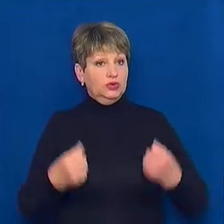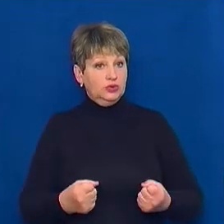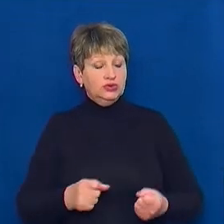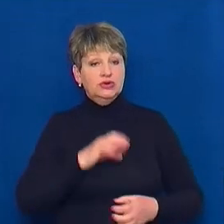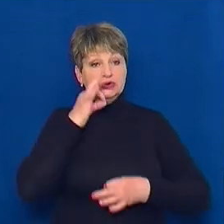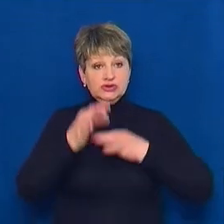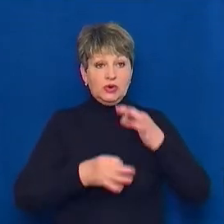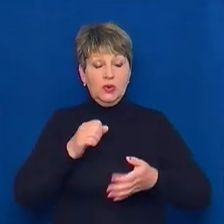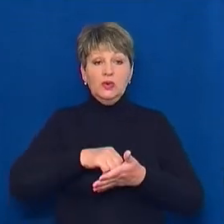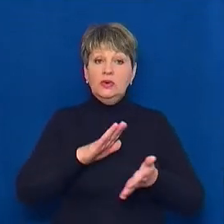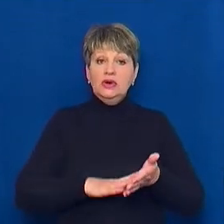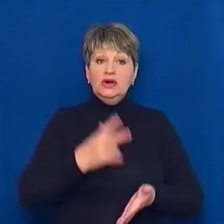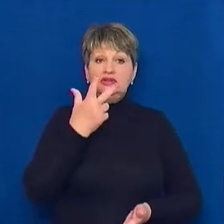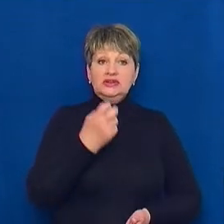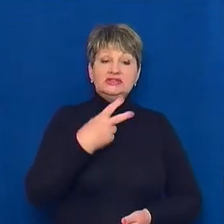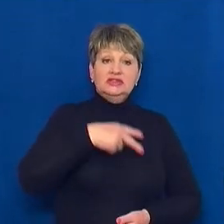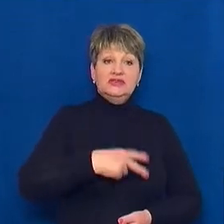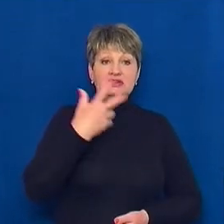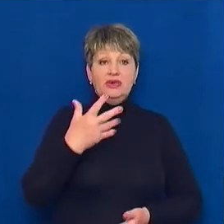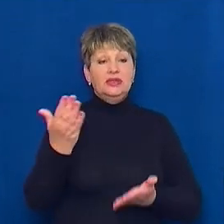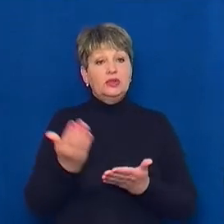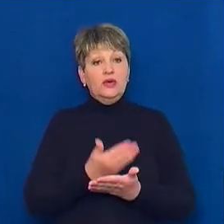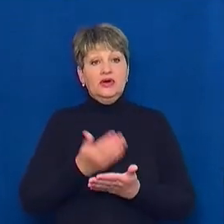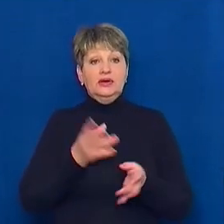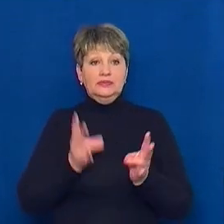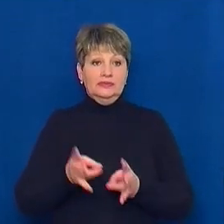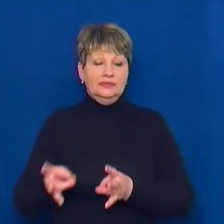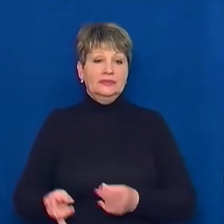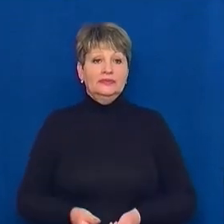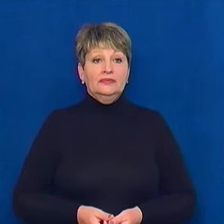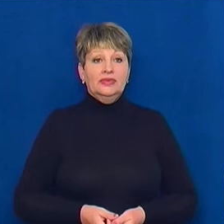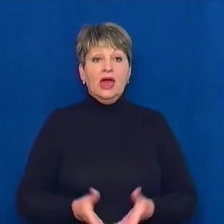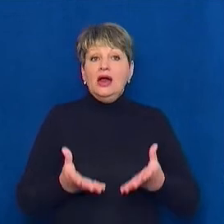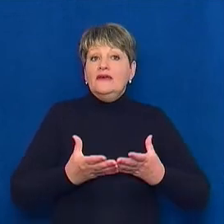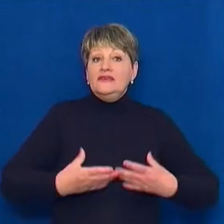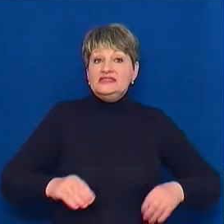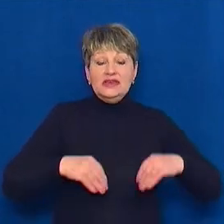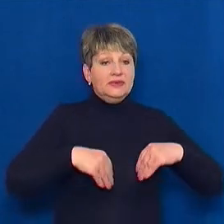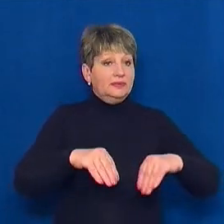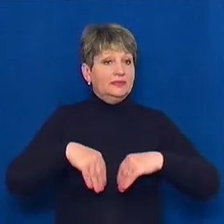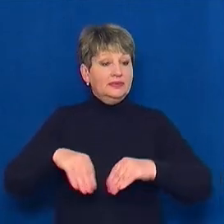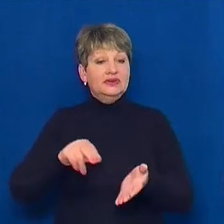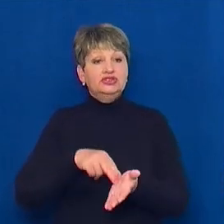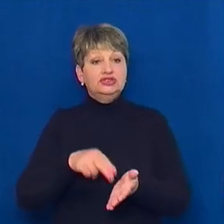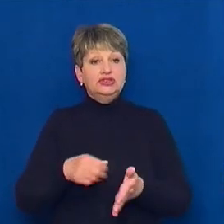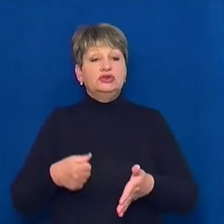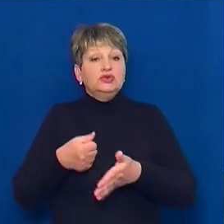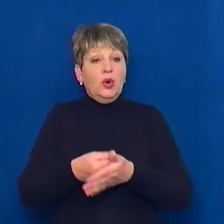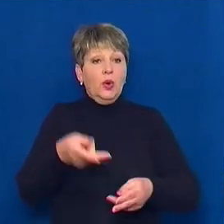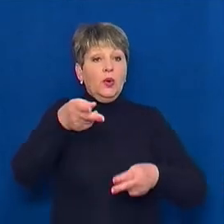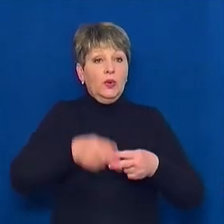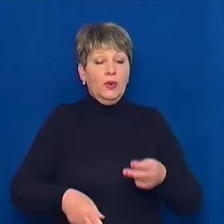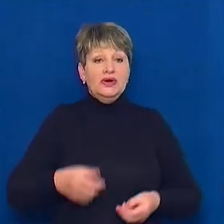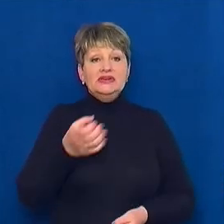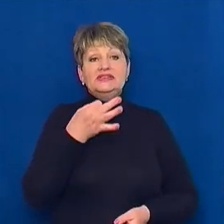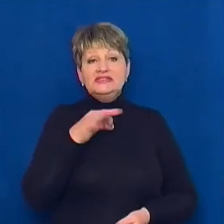За добу зафіксували 325 нових випадків. Олесняна посівна. На Черкащині добігає кінця. Зерновими